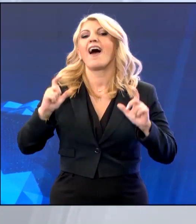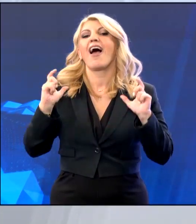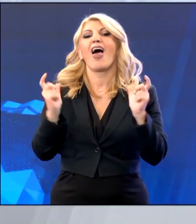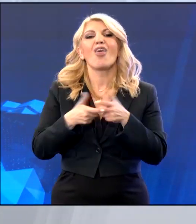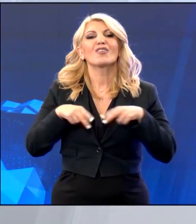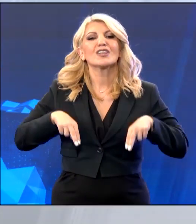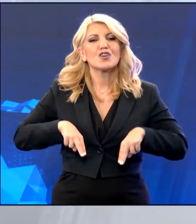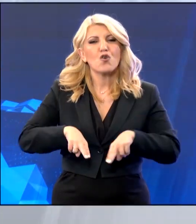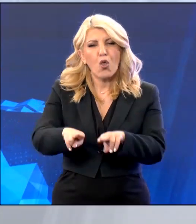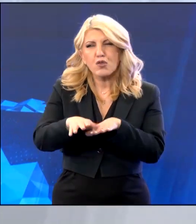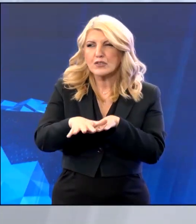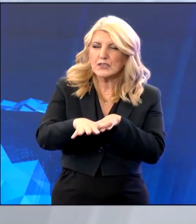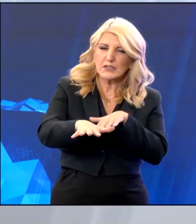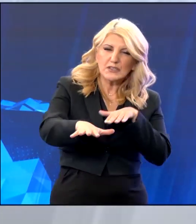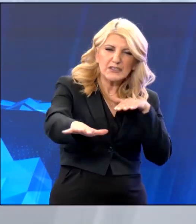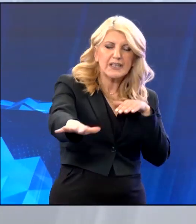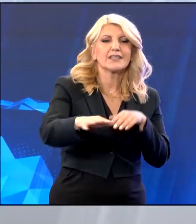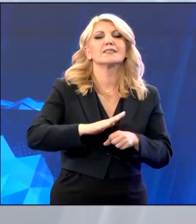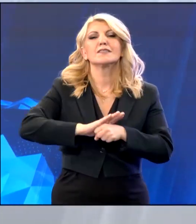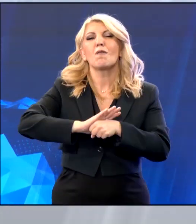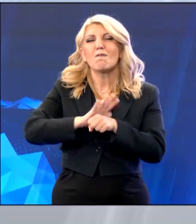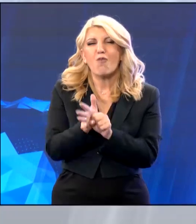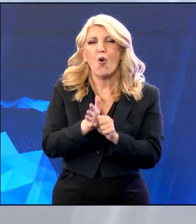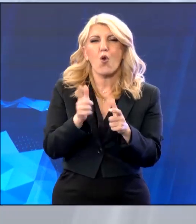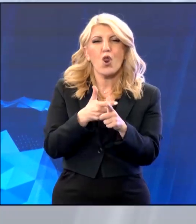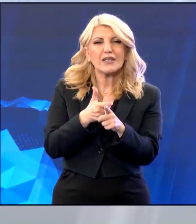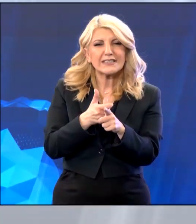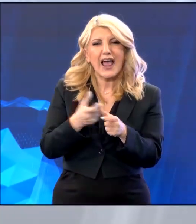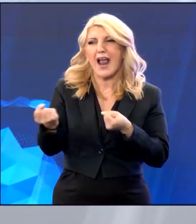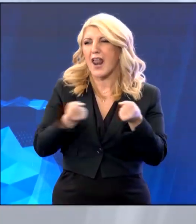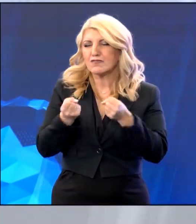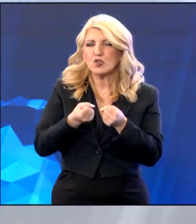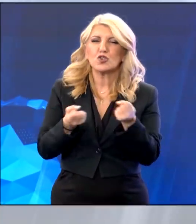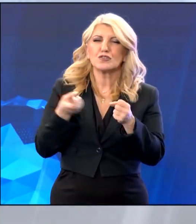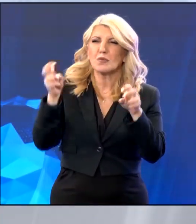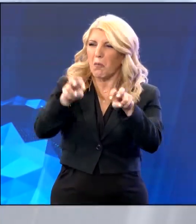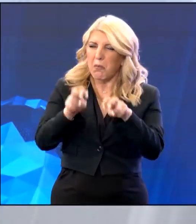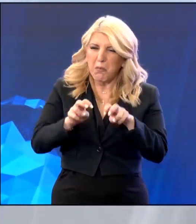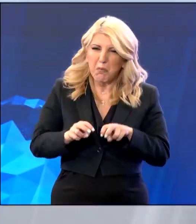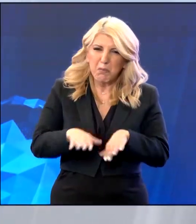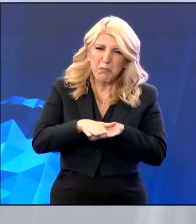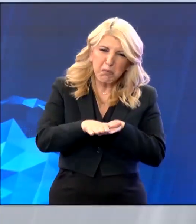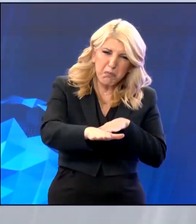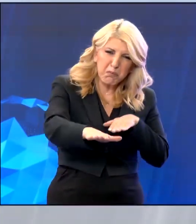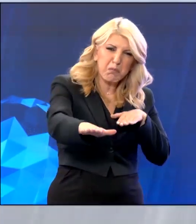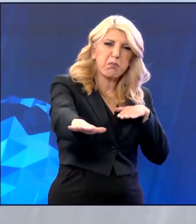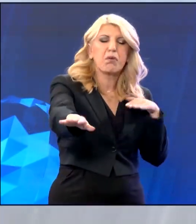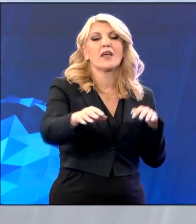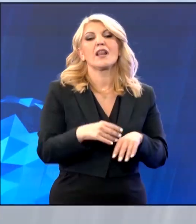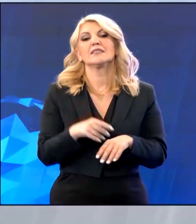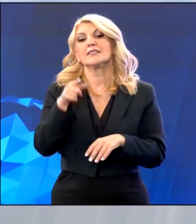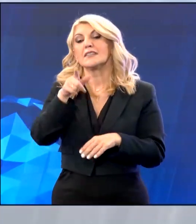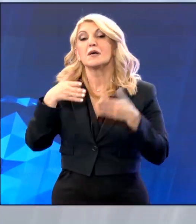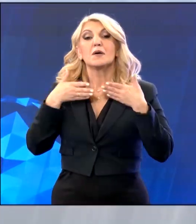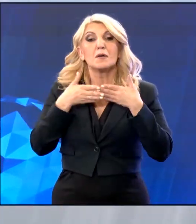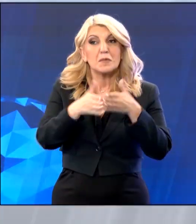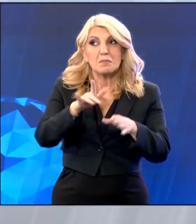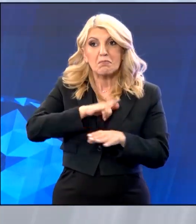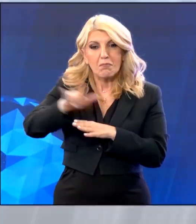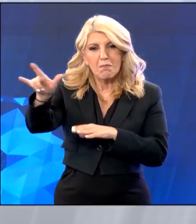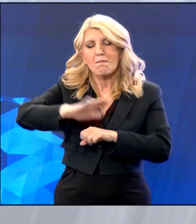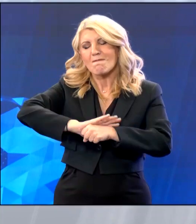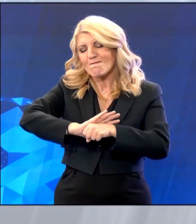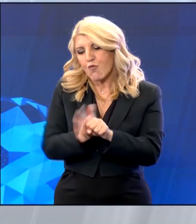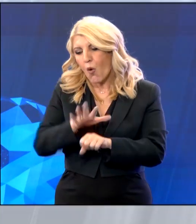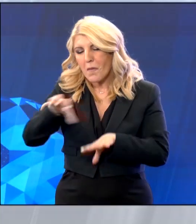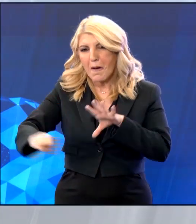Γεμάτα φεύγουν τα πλοία, τα αεροπλάνα και τα κτέλ. Σύμφωνα με τα στοιχεία από την κίνηση στα βιώδια, τα κτέλ και το λιμάνι του Περιά, η φετινή έξοδος από την